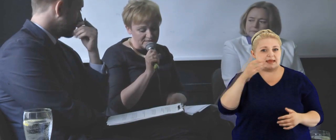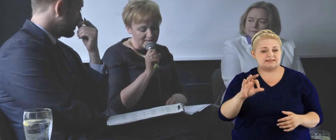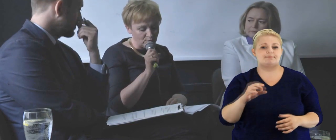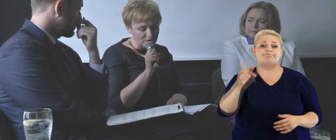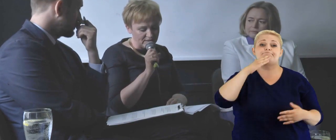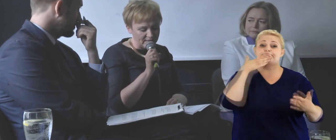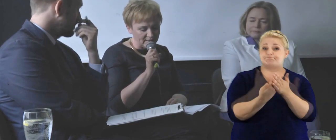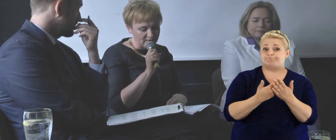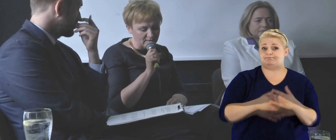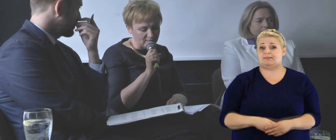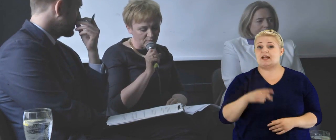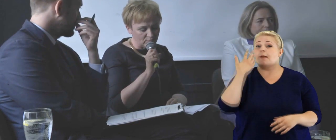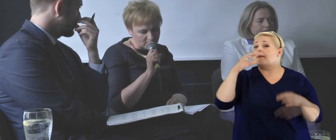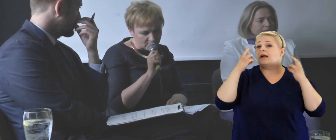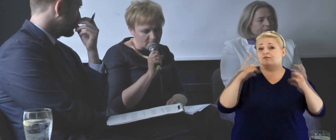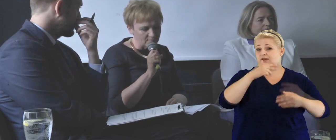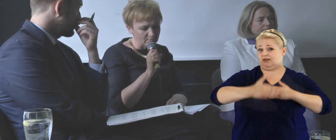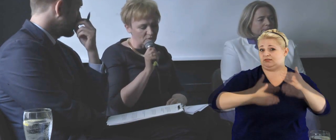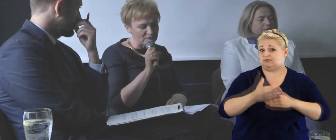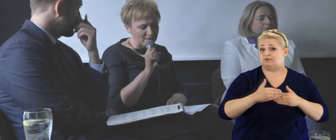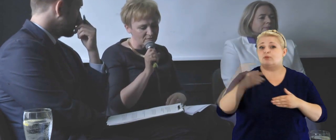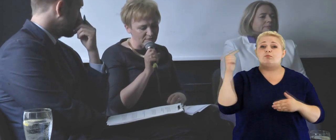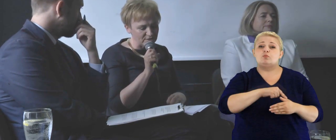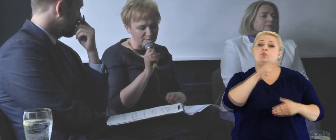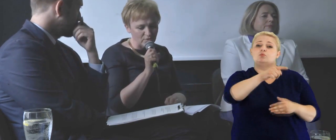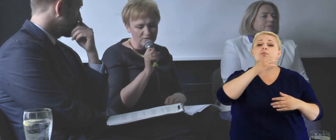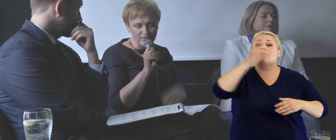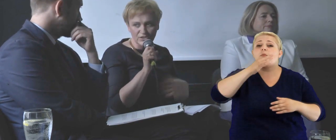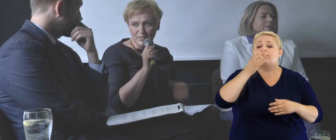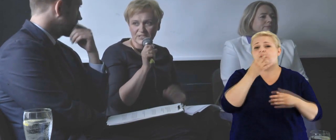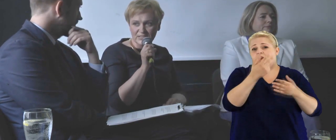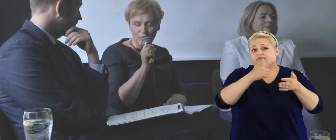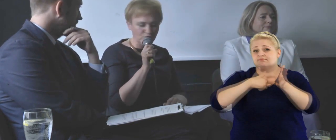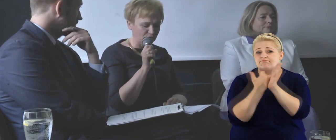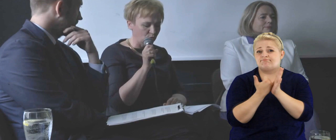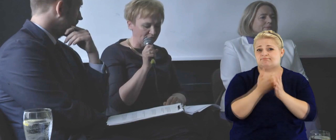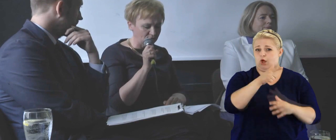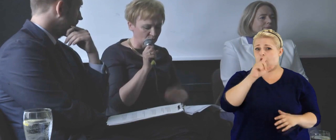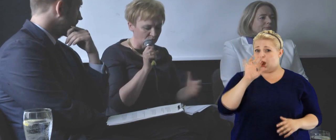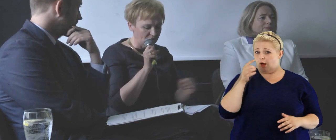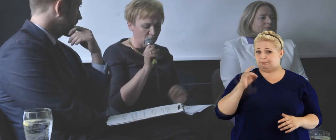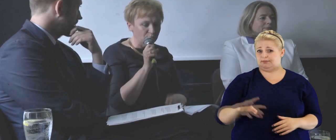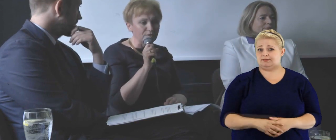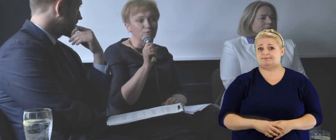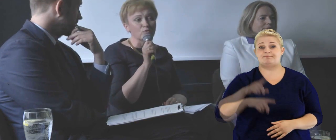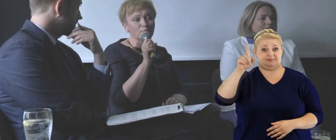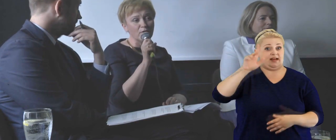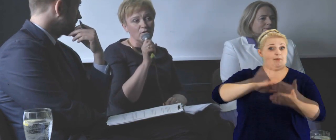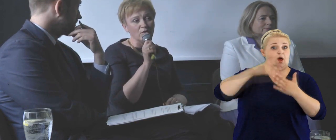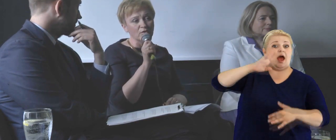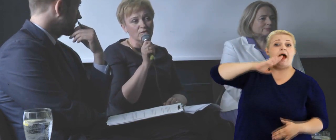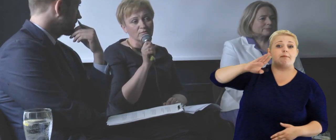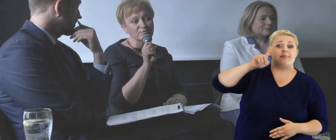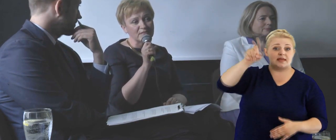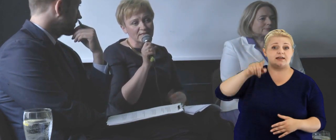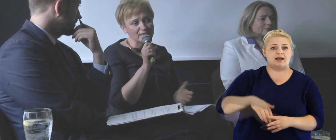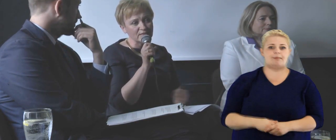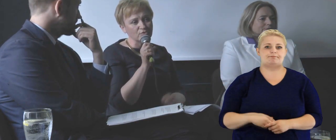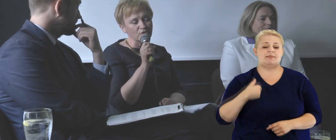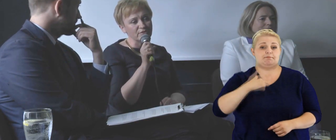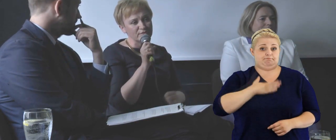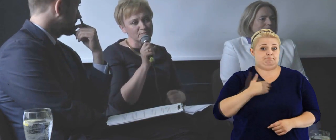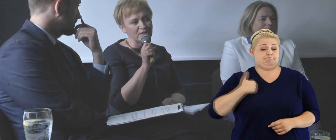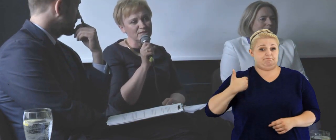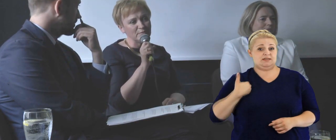przyznał, że to jest bardzo ważny proces i trzeba się zająć regulacją lobbingu, bo w